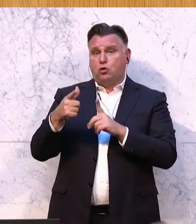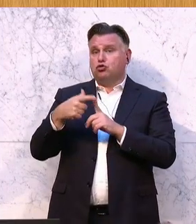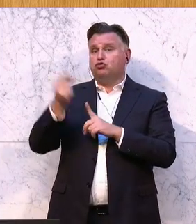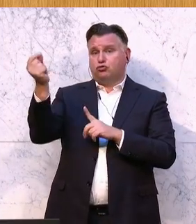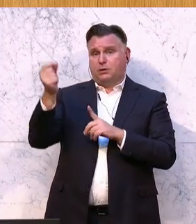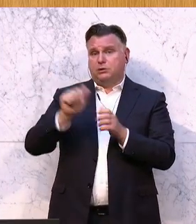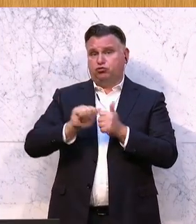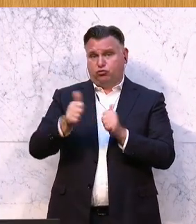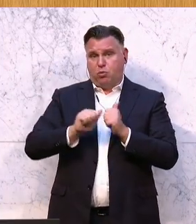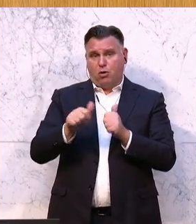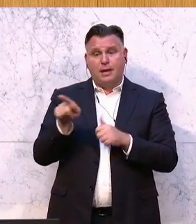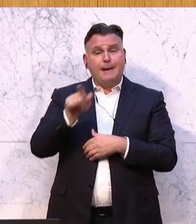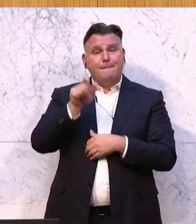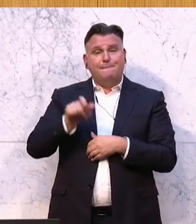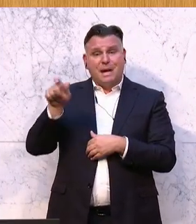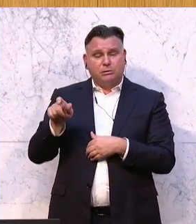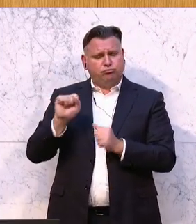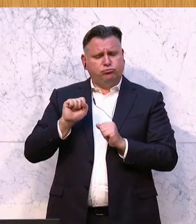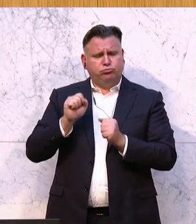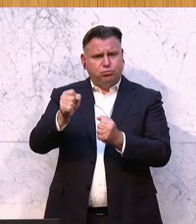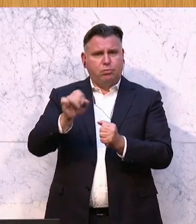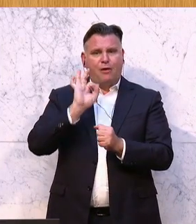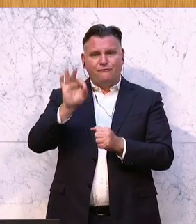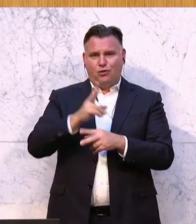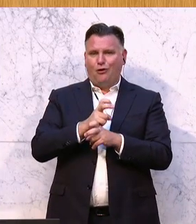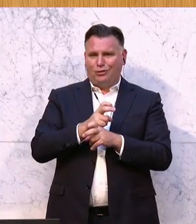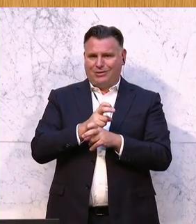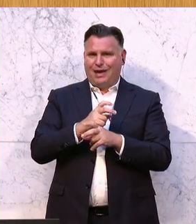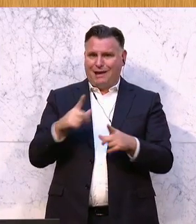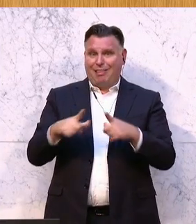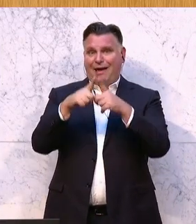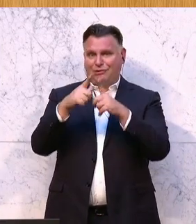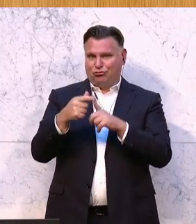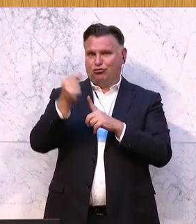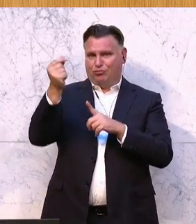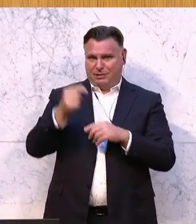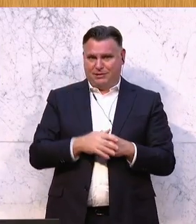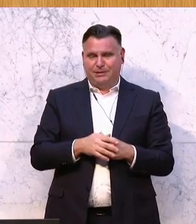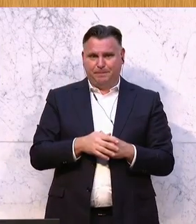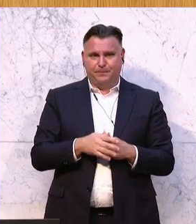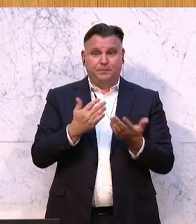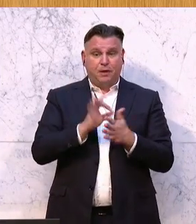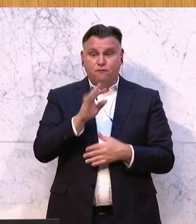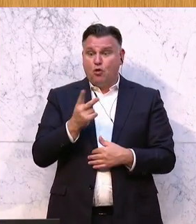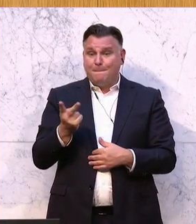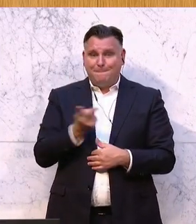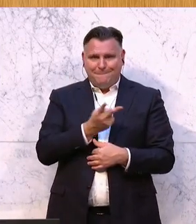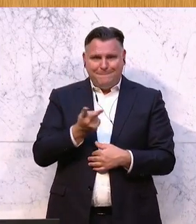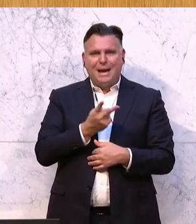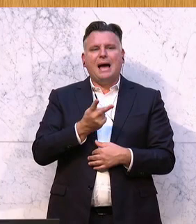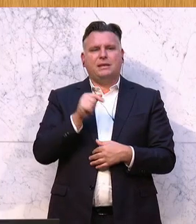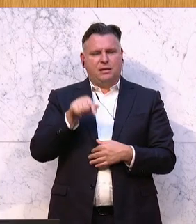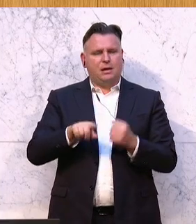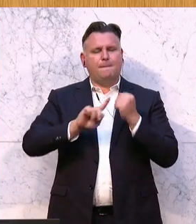Athletinnen und Athleten, die für Österreich Bestleistungen erreichen. Und beides ist ein wichtiger Punkt und für beides wird hier in diesem